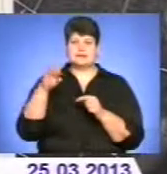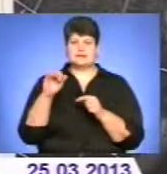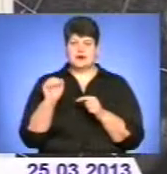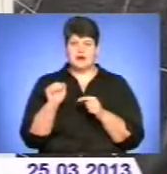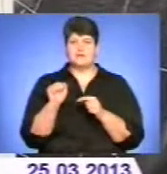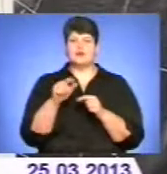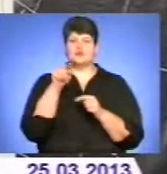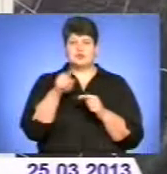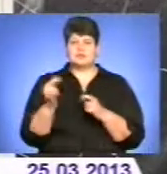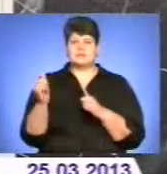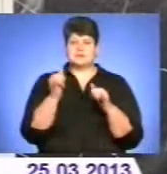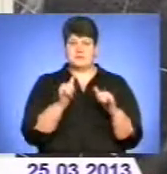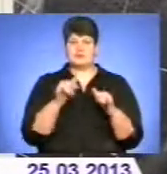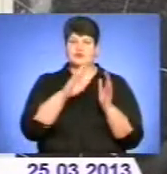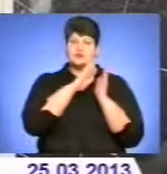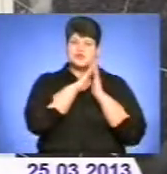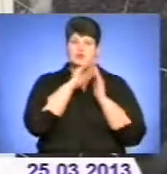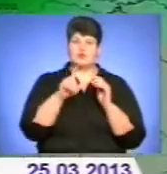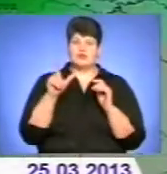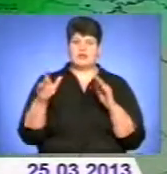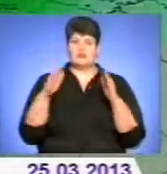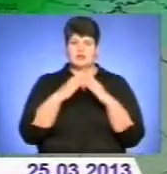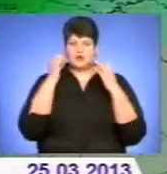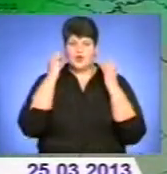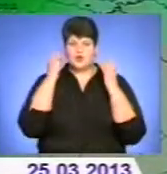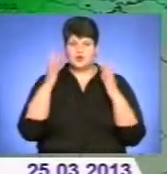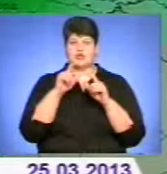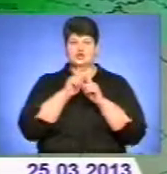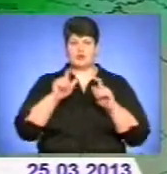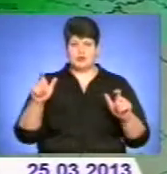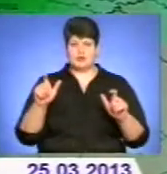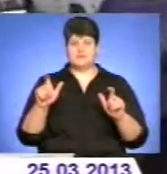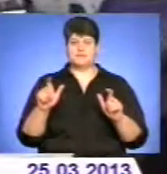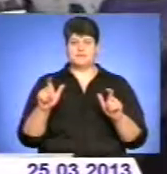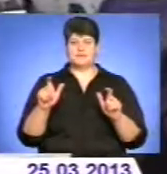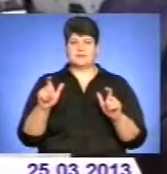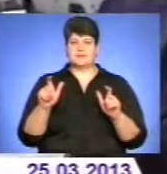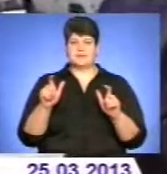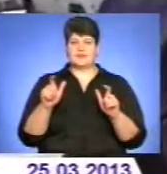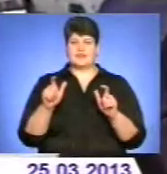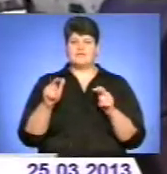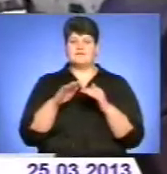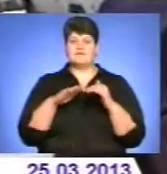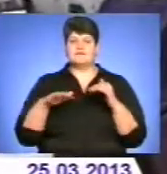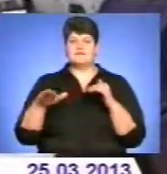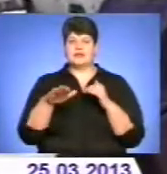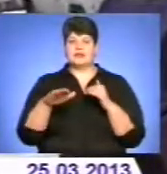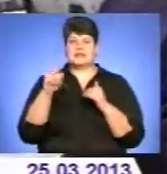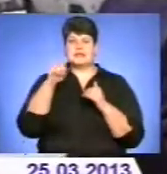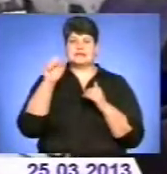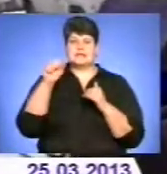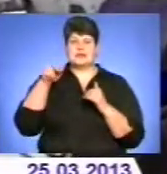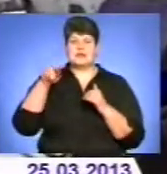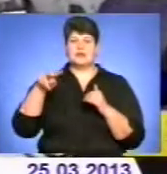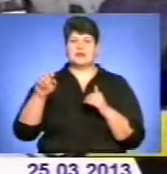ночівлю людей у будинках культури і школах у разі підтоплень їхніх жителів. Вихід на заплаву треба передбачати, я вважаю,